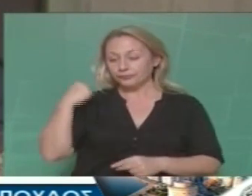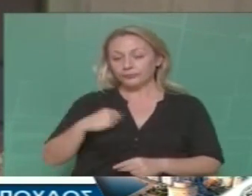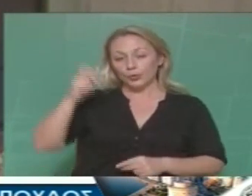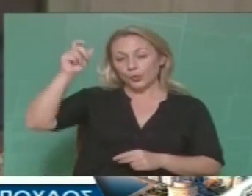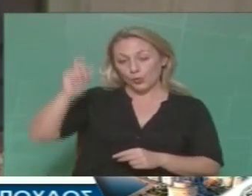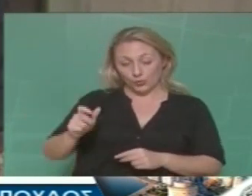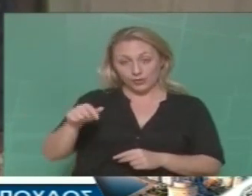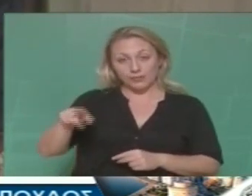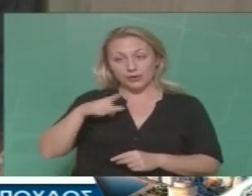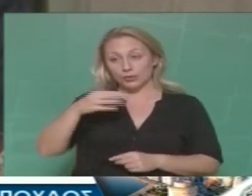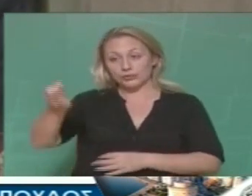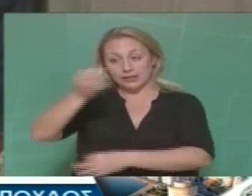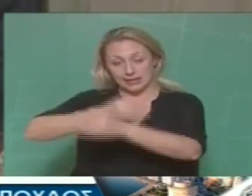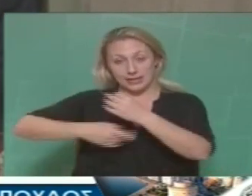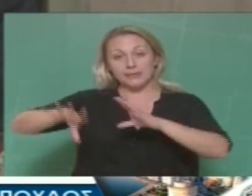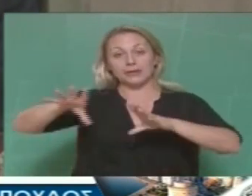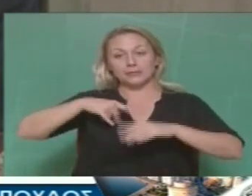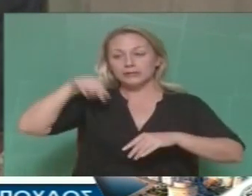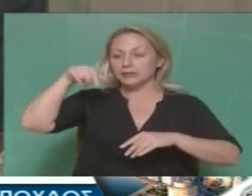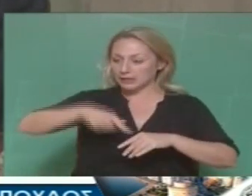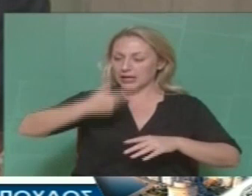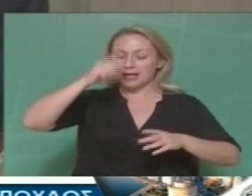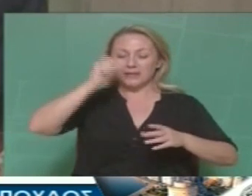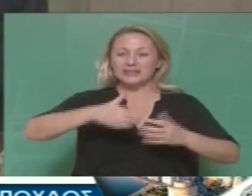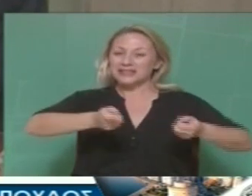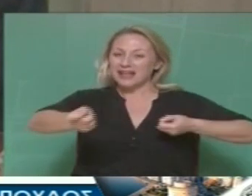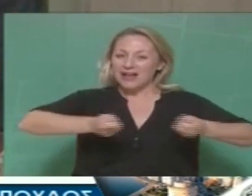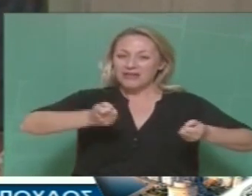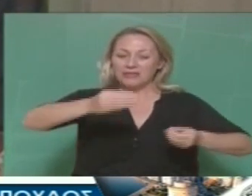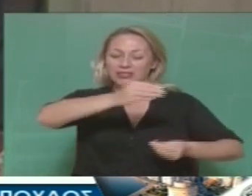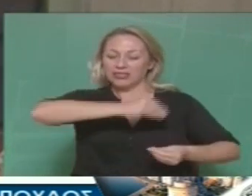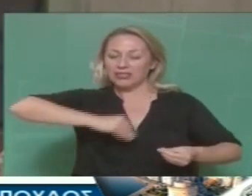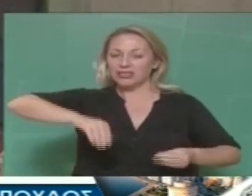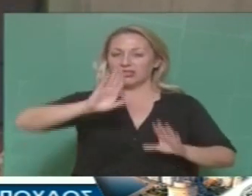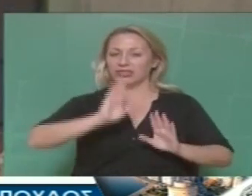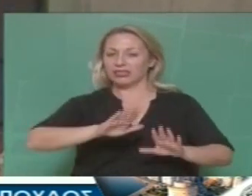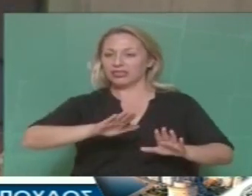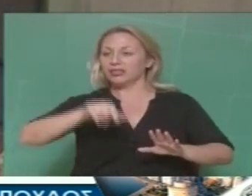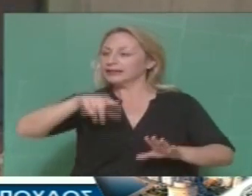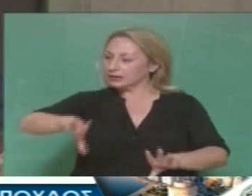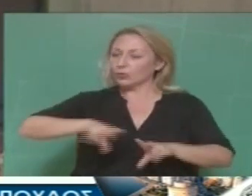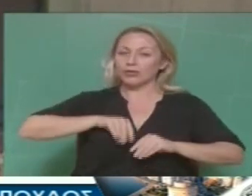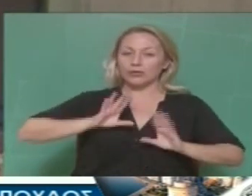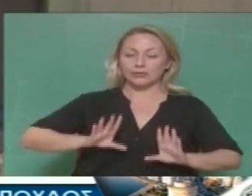ότι υπάρχουν μηχανολογικά απαξιωμένα, απαξιωμένες υπηρεσίες κλπ. Ωραία.